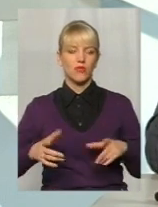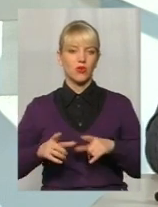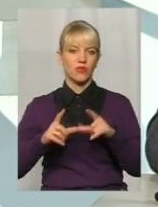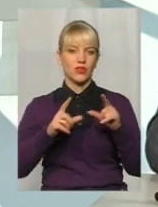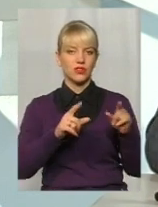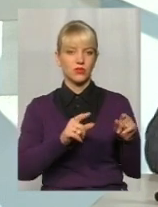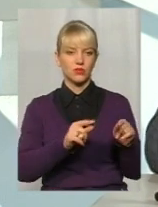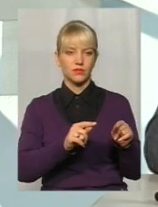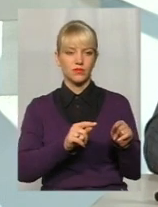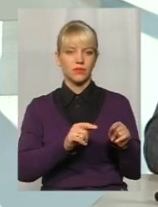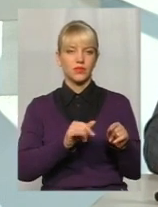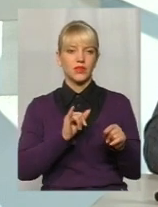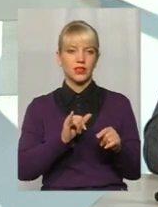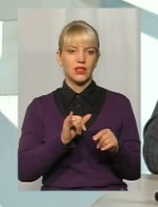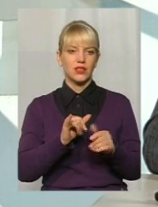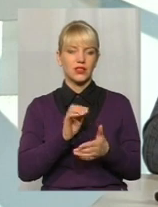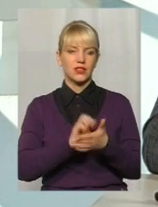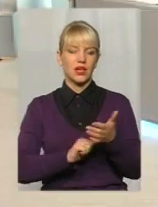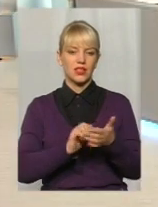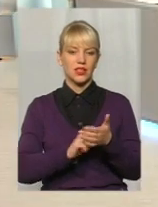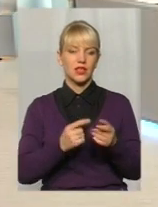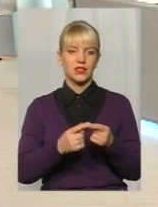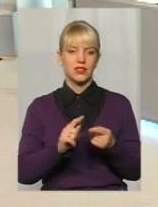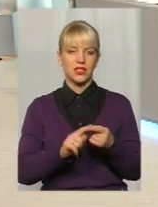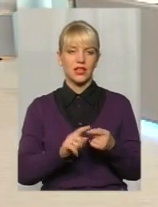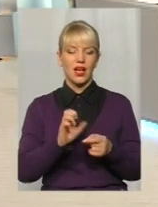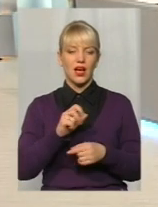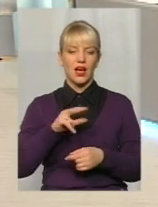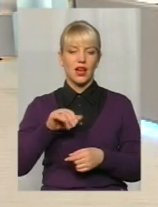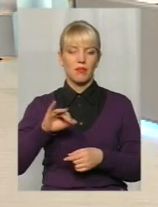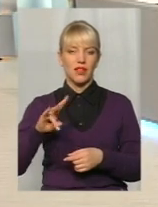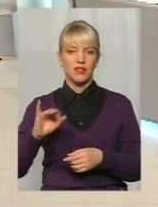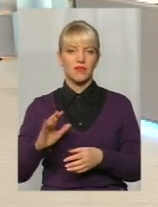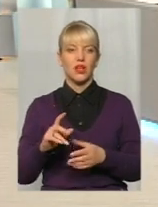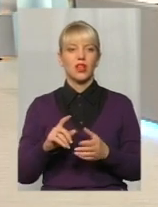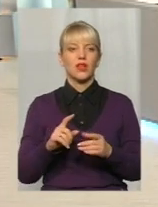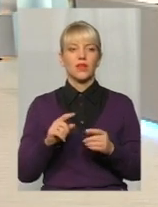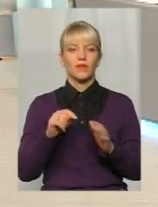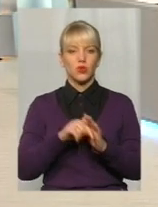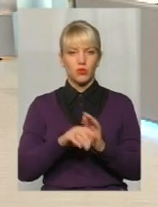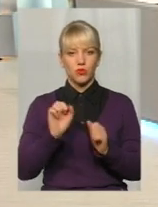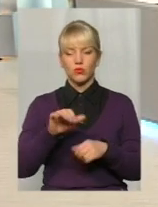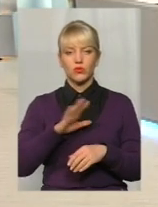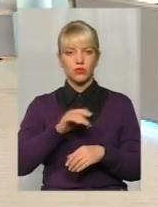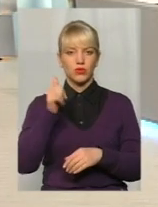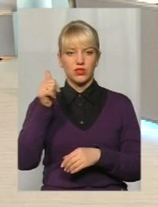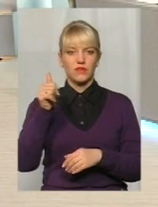і стягнення цих аліментів. Так, то злісні платники можуть очікувати дзвінок у двері від